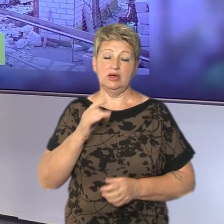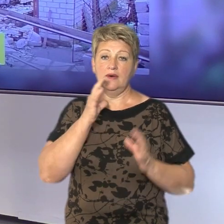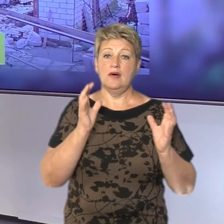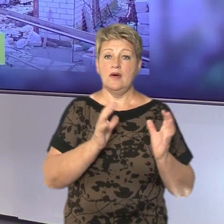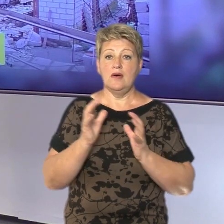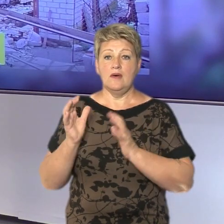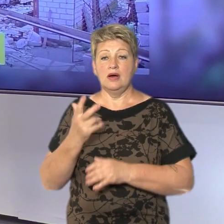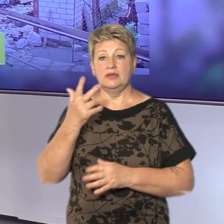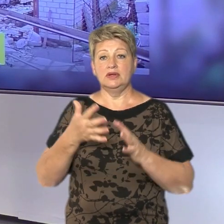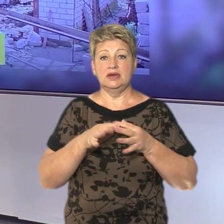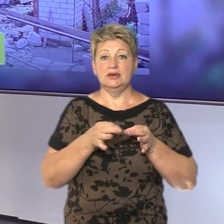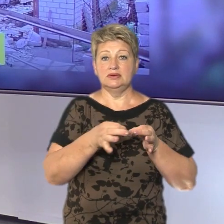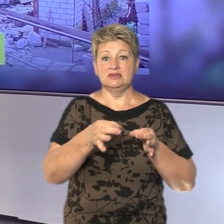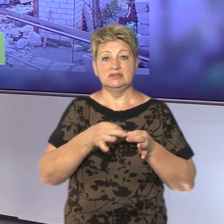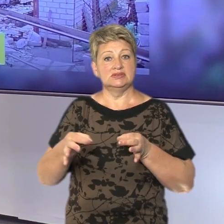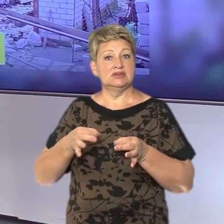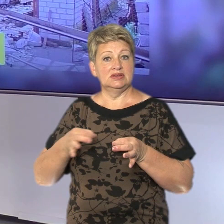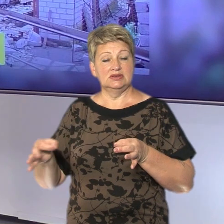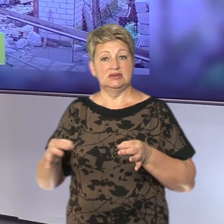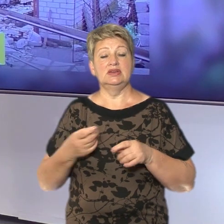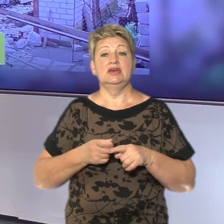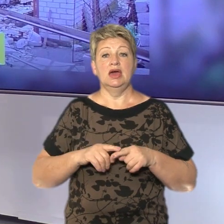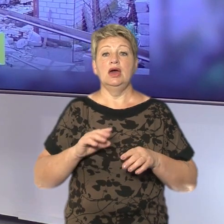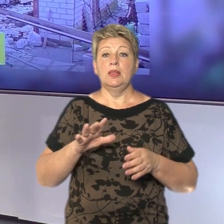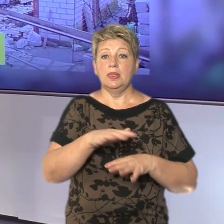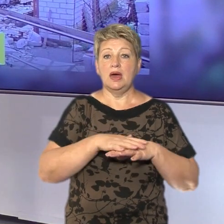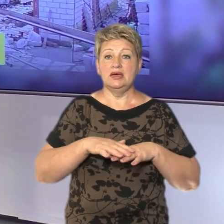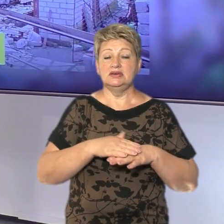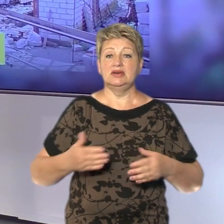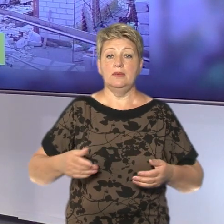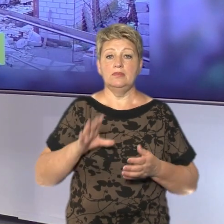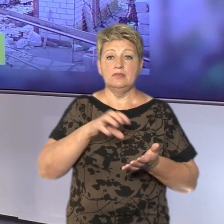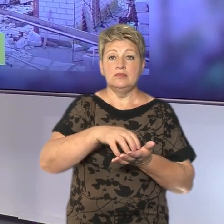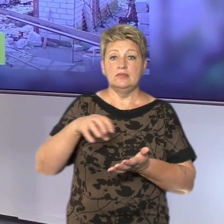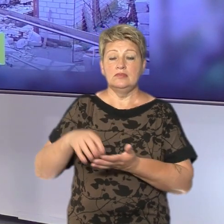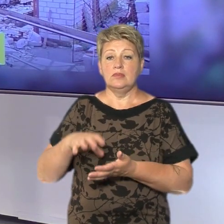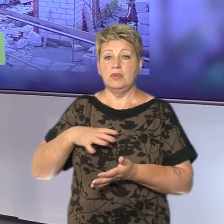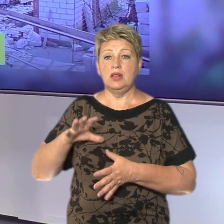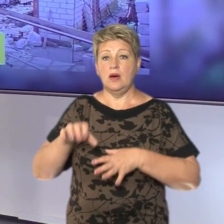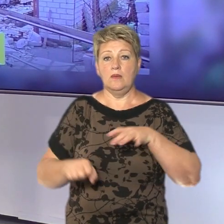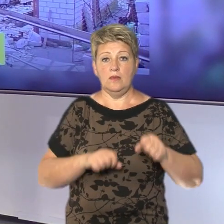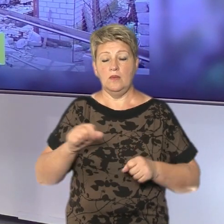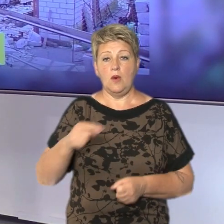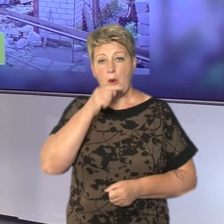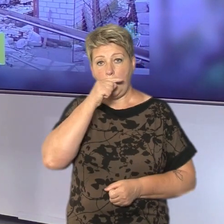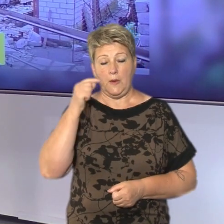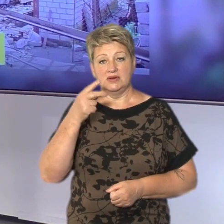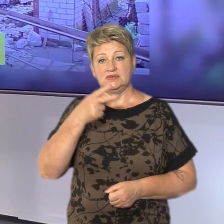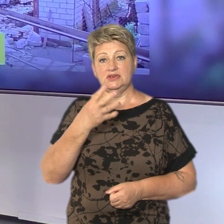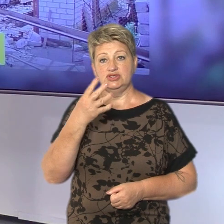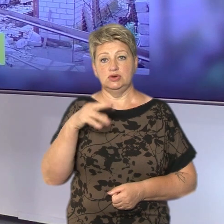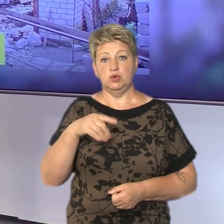селами – Іванівкою, Новопетрівкою та Миколаївкою. Ці населені пункти були окуповані російськими військовими з 24 лютого